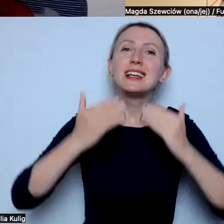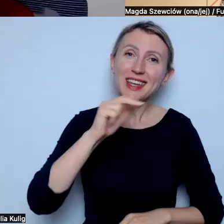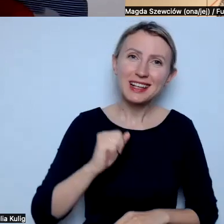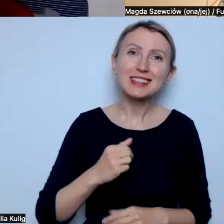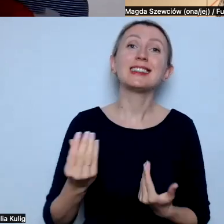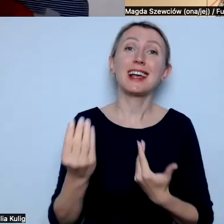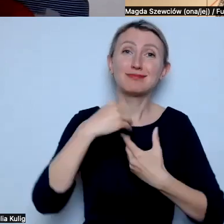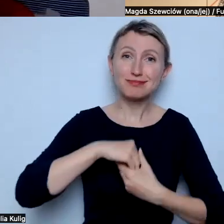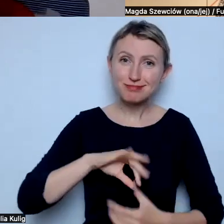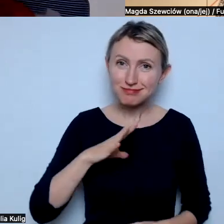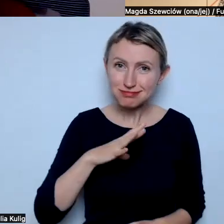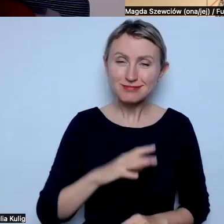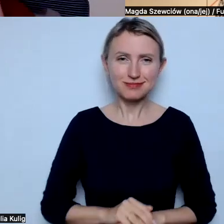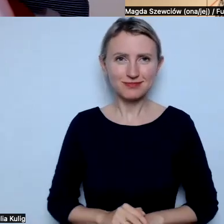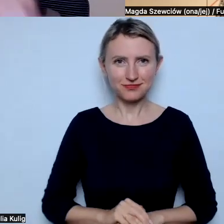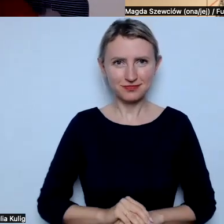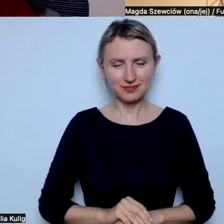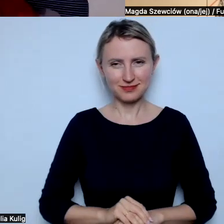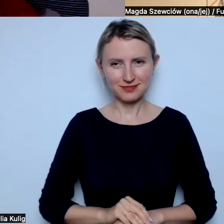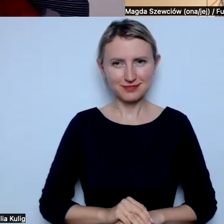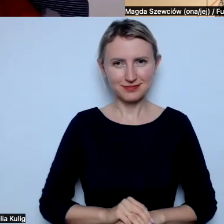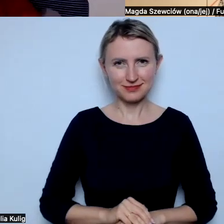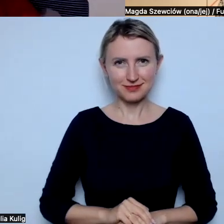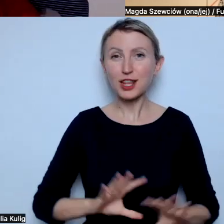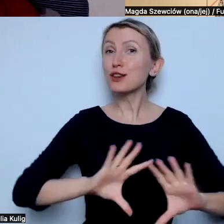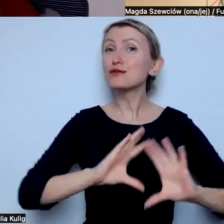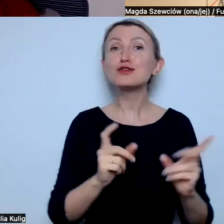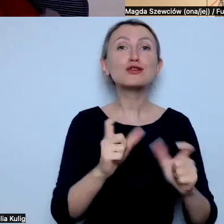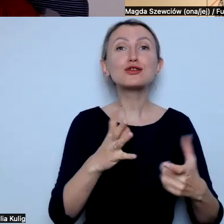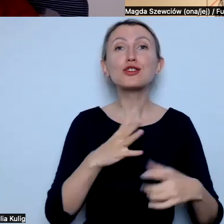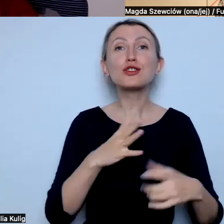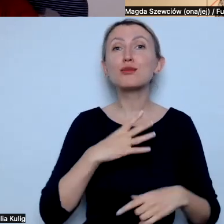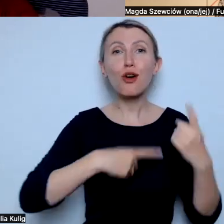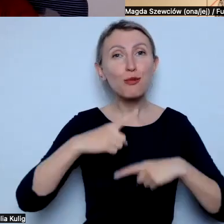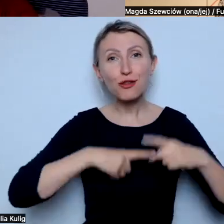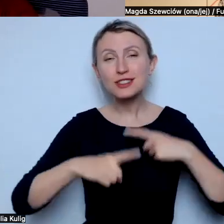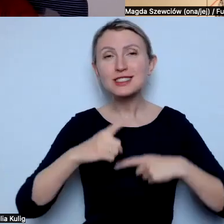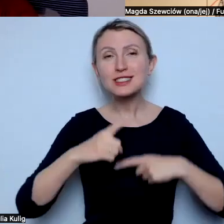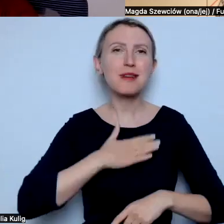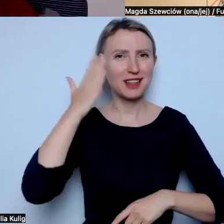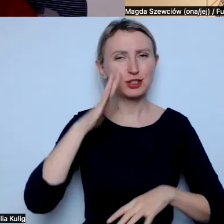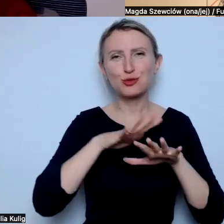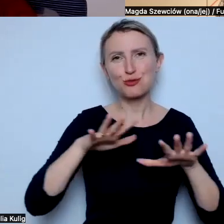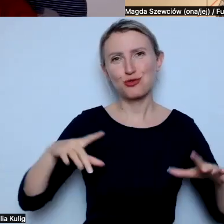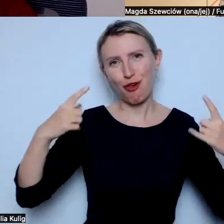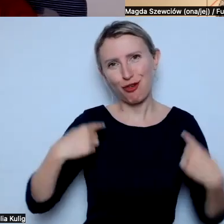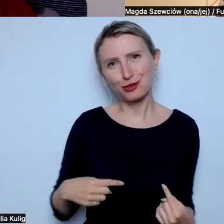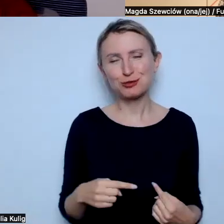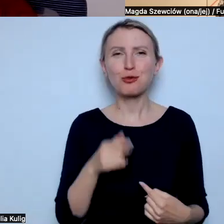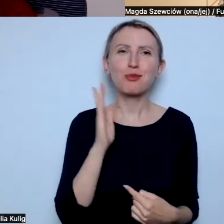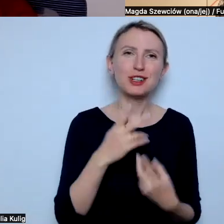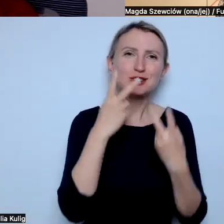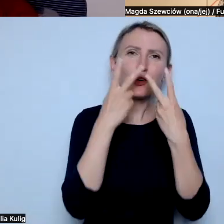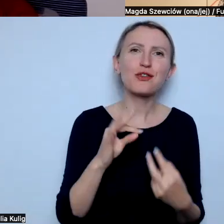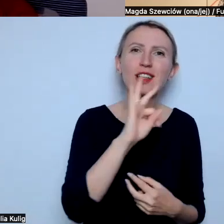i wszystko, co nam powiedziałaś i mam nadzieję, że dużo osób będzie Ciebie też odwiedzać